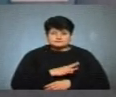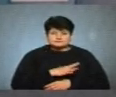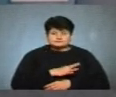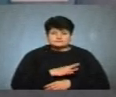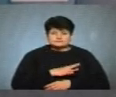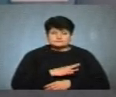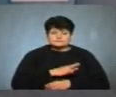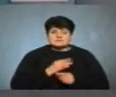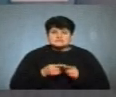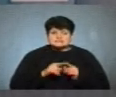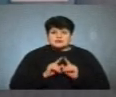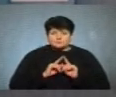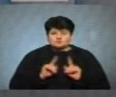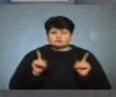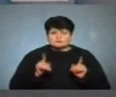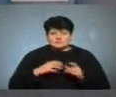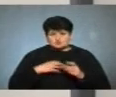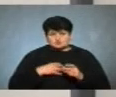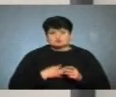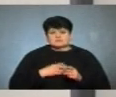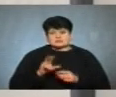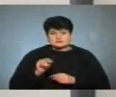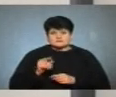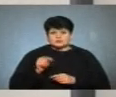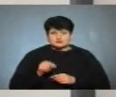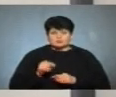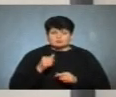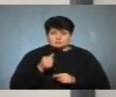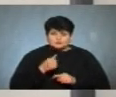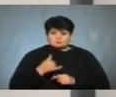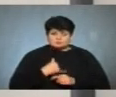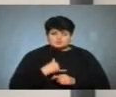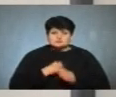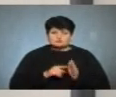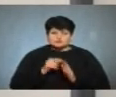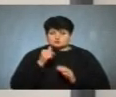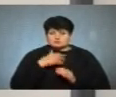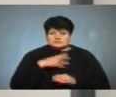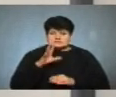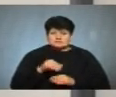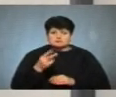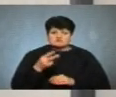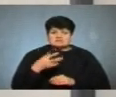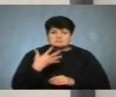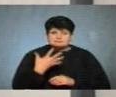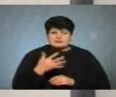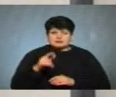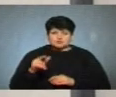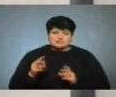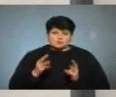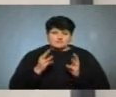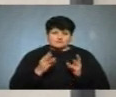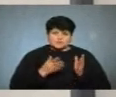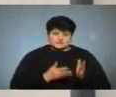Тобто, особливо така сумна є статистика цьогоріч, в нас з початку року загинуло 25 людей у вогні,